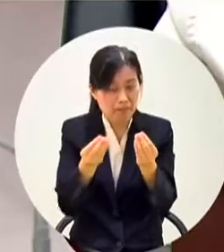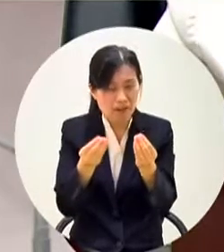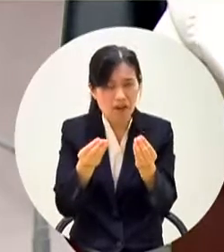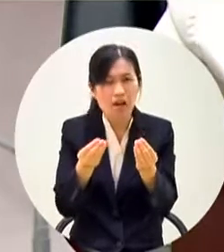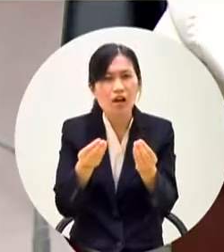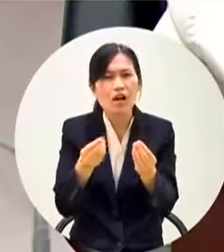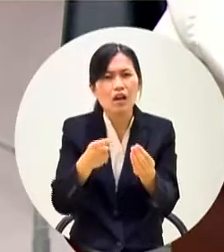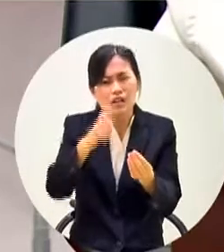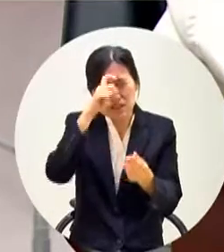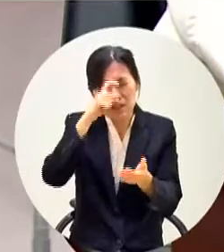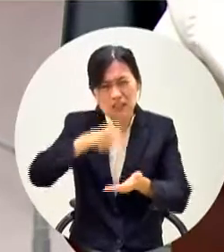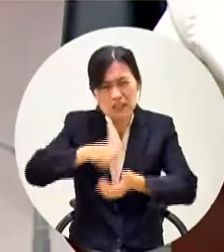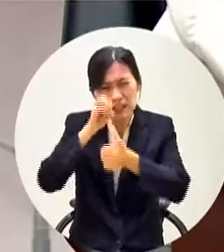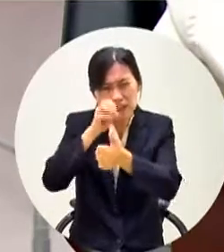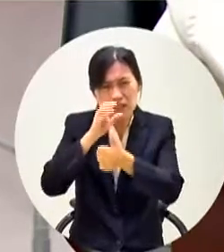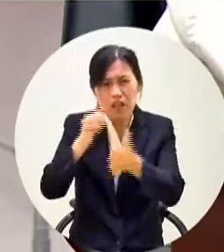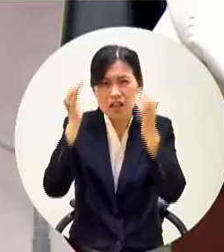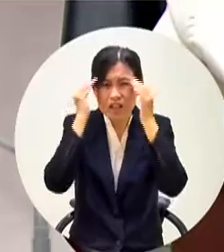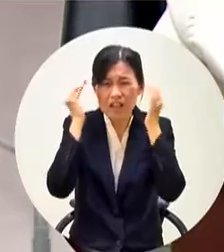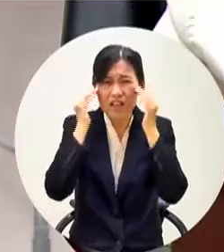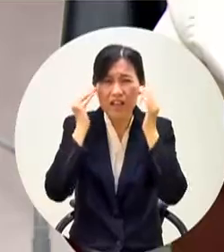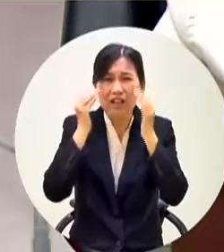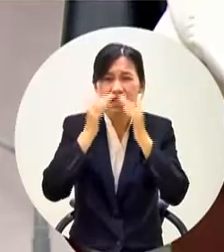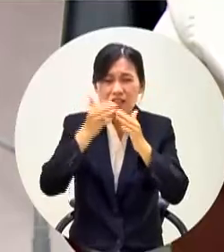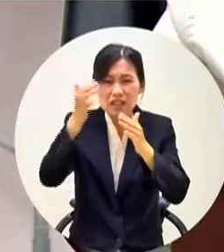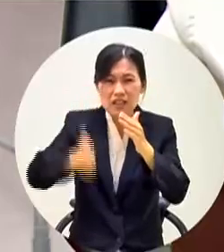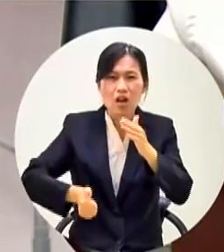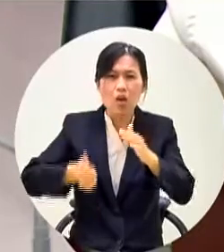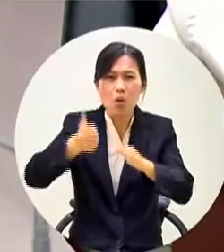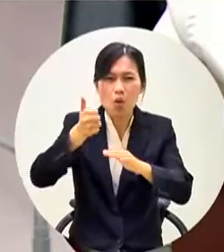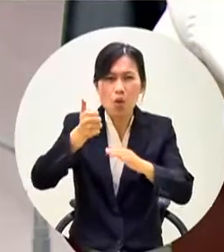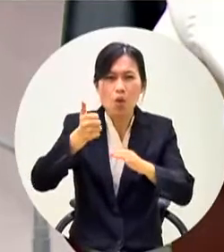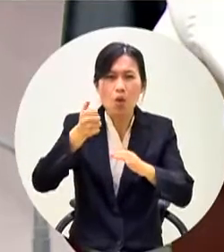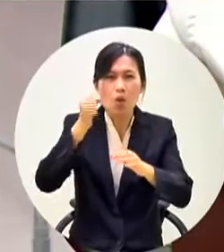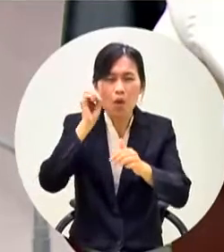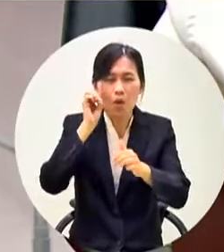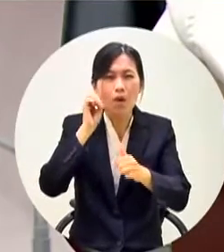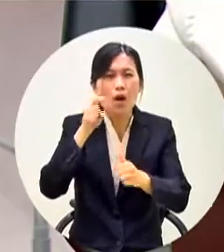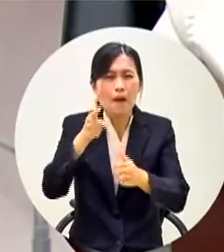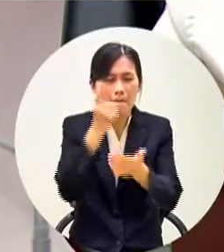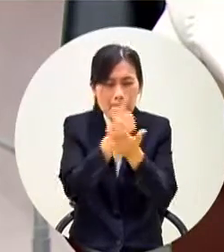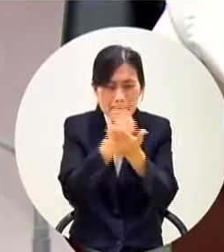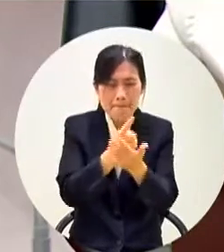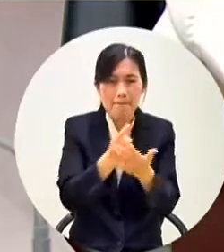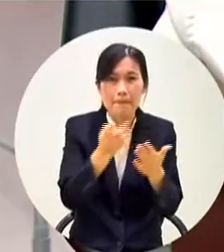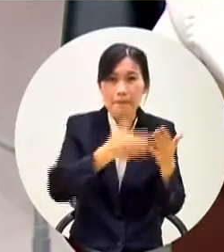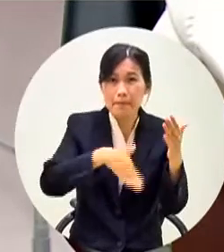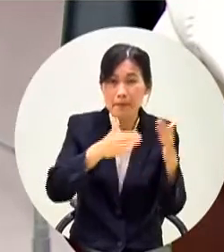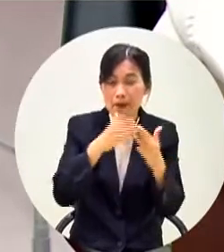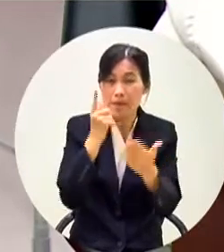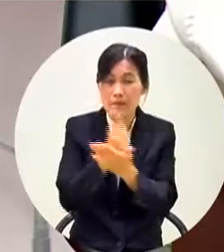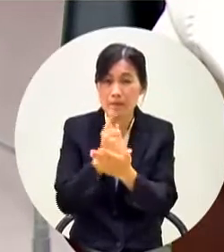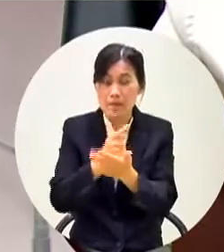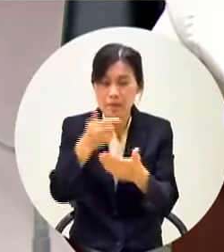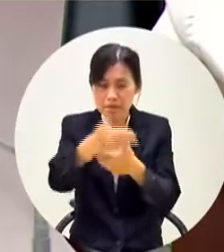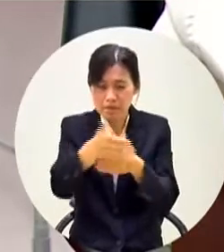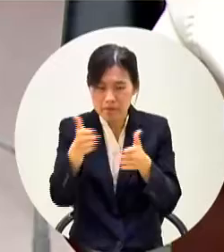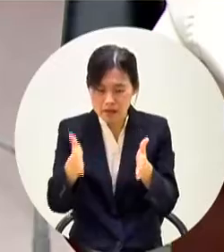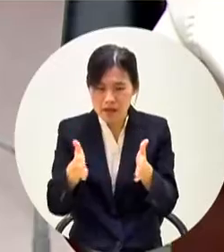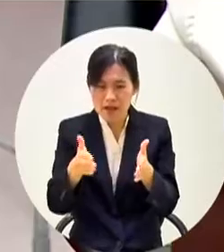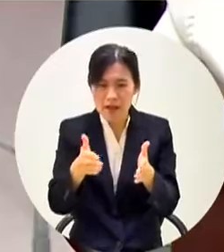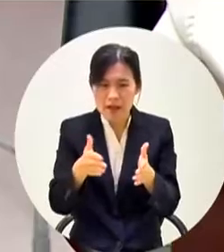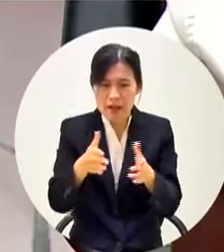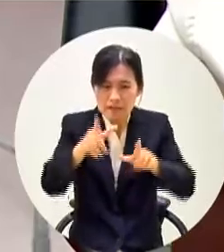丟給韓市長每一個學校每一個班級依照他的目前的班數之外